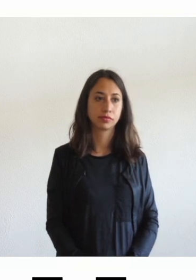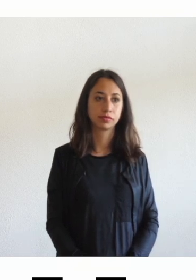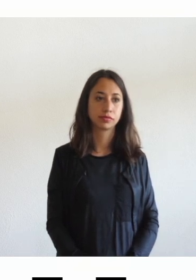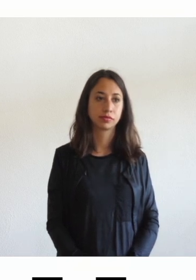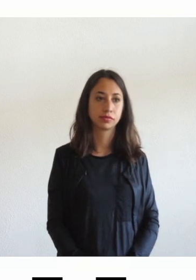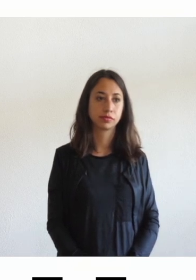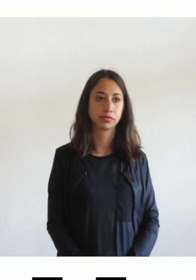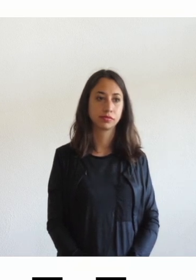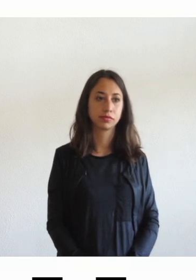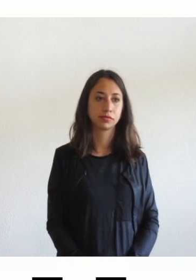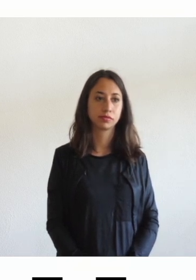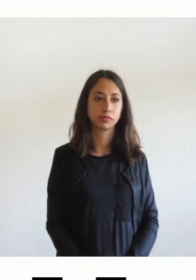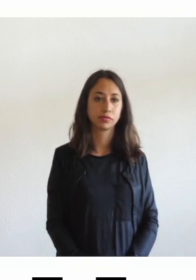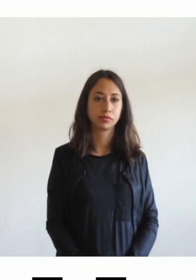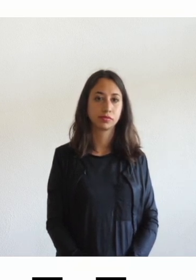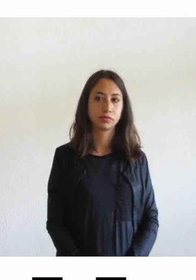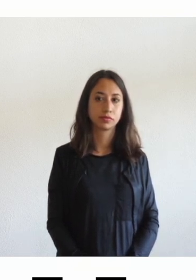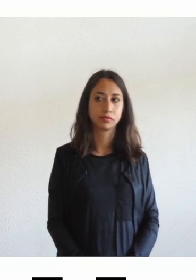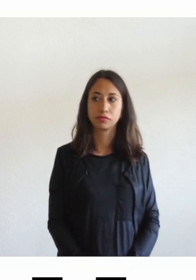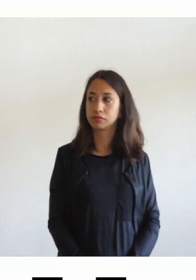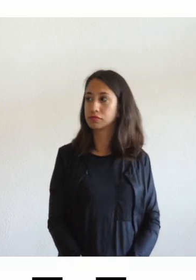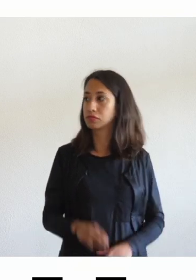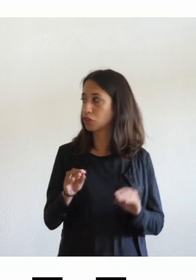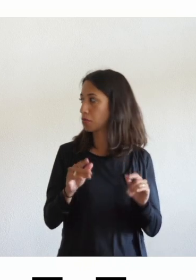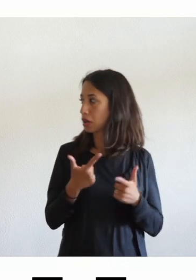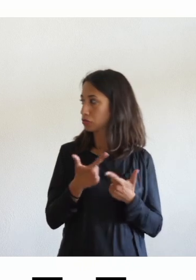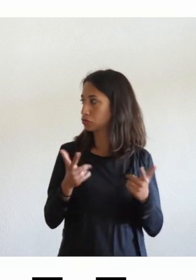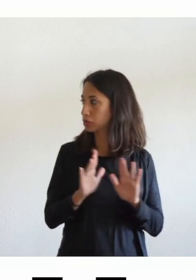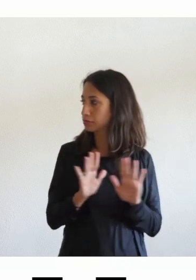ci sono domande in sala no